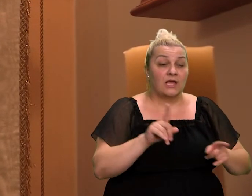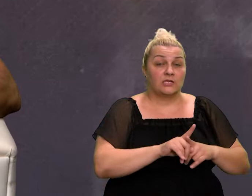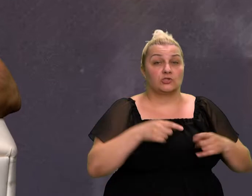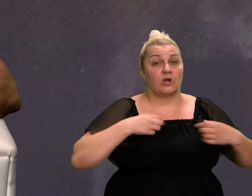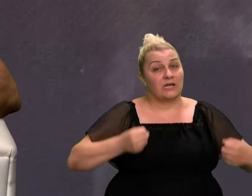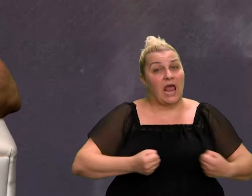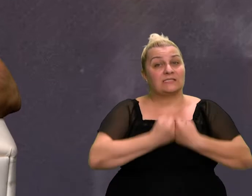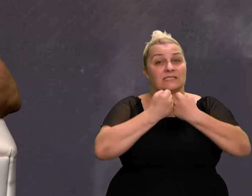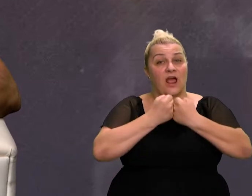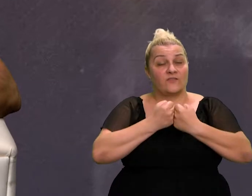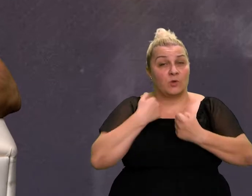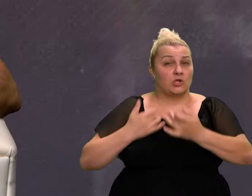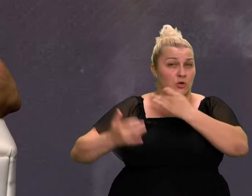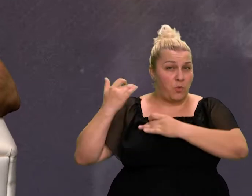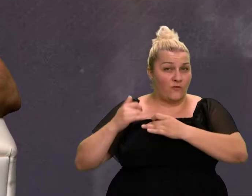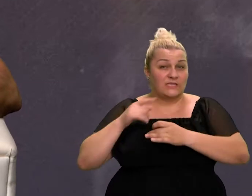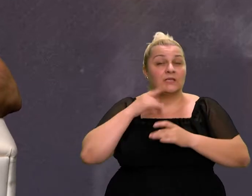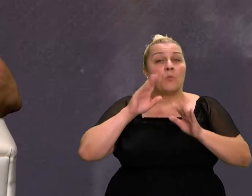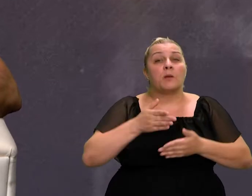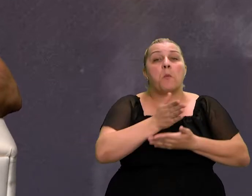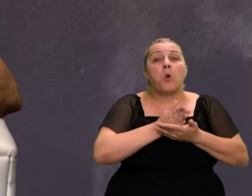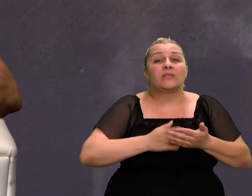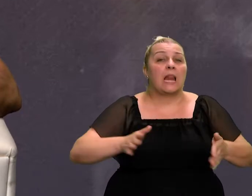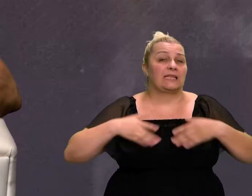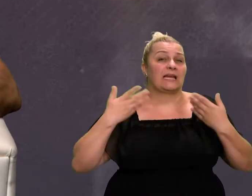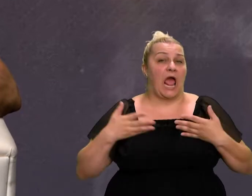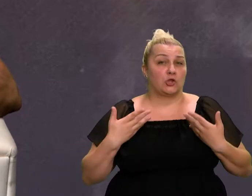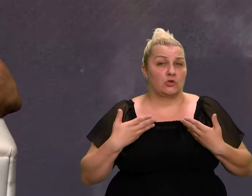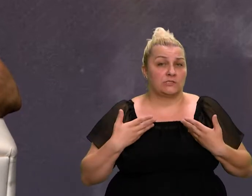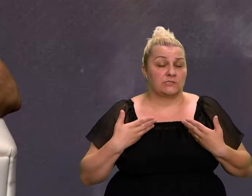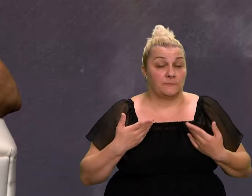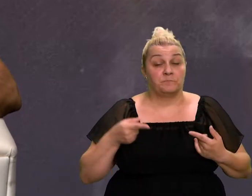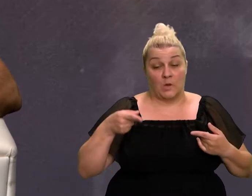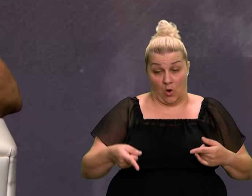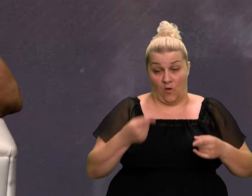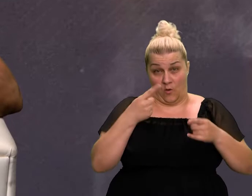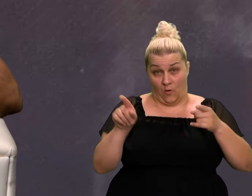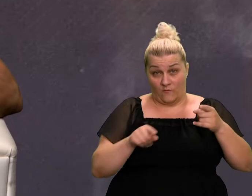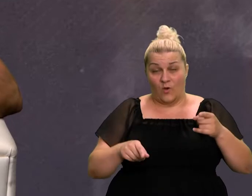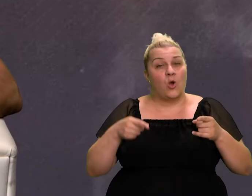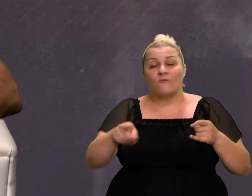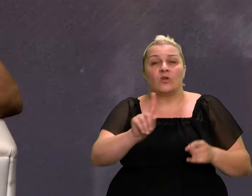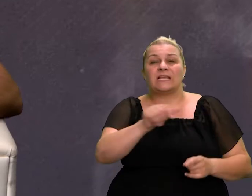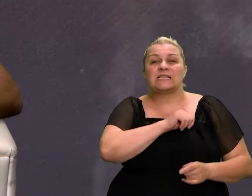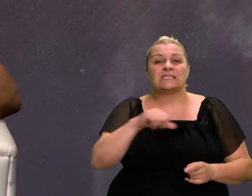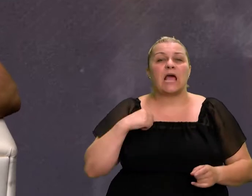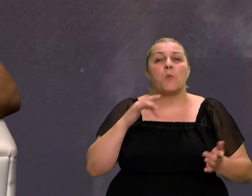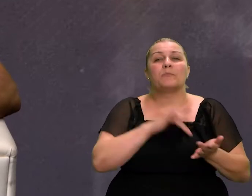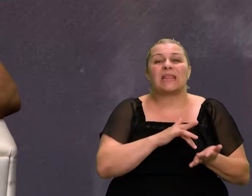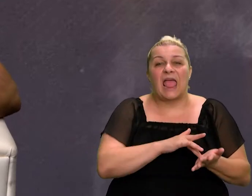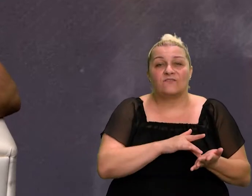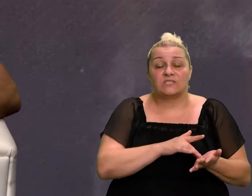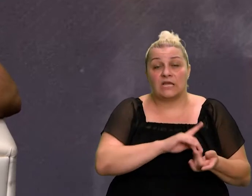i podijelimo rado sa svima. Ja mislim da se ovo može odnositi ne samo na Miljevce, nego na cijelu našu Zagoru,